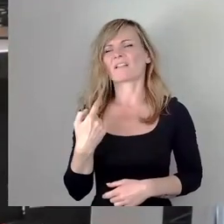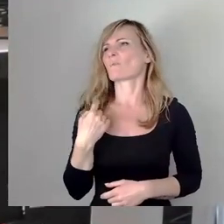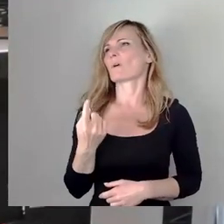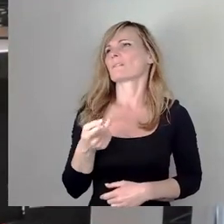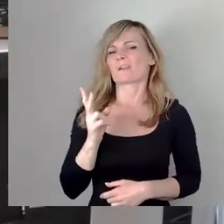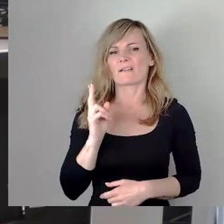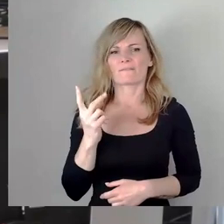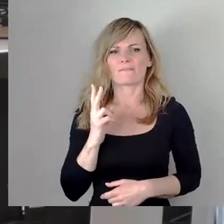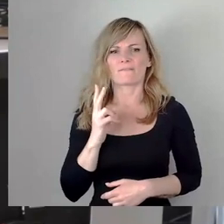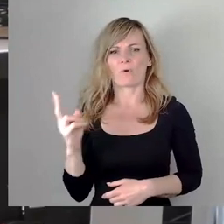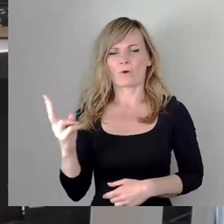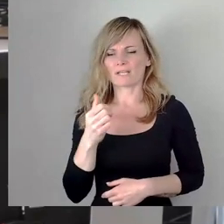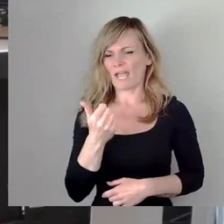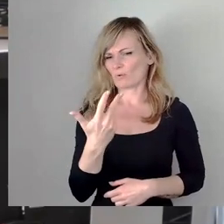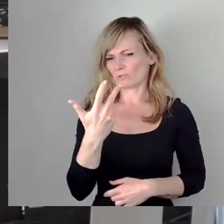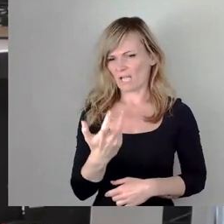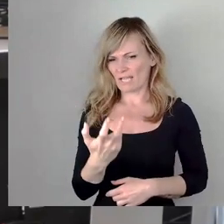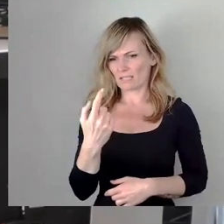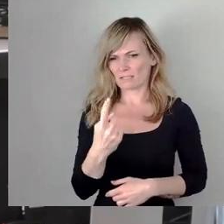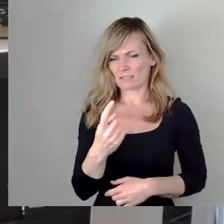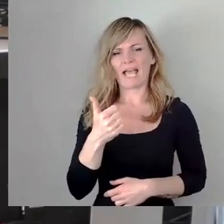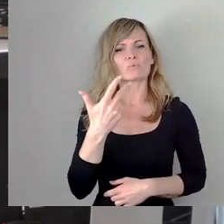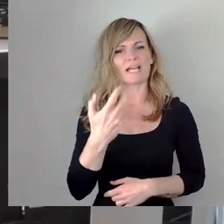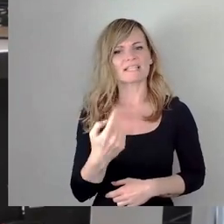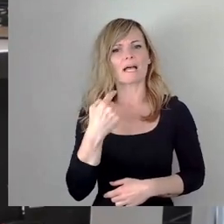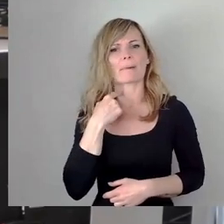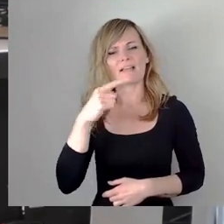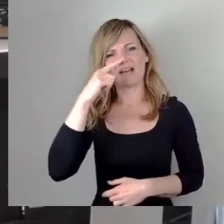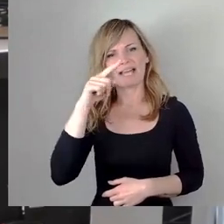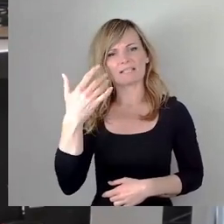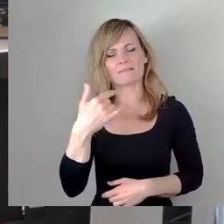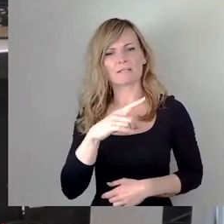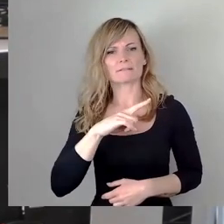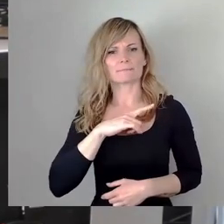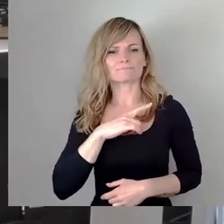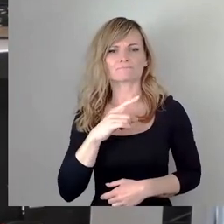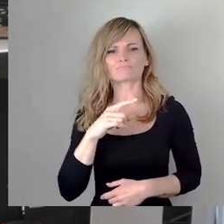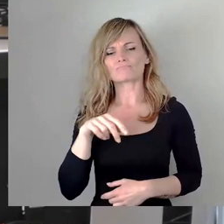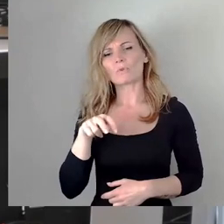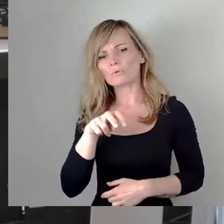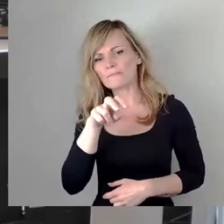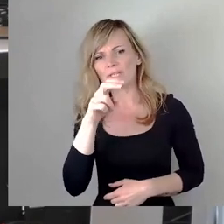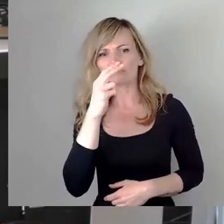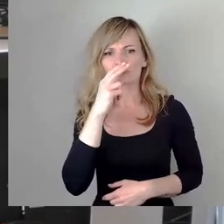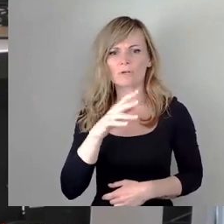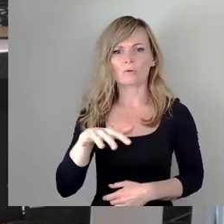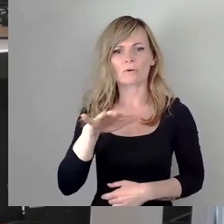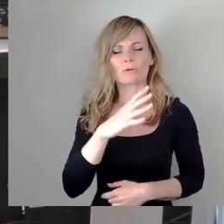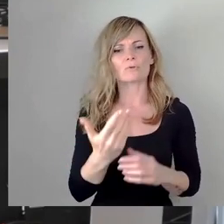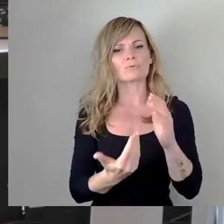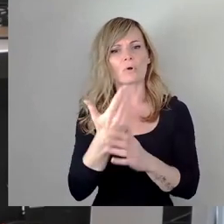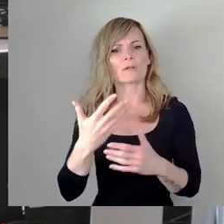31., also an einem Freitag, am 31. Mai, bei X unterwegs war, wo ich mir geguckt habe, was gibt es Neues und da sprang mir ins Auge,